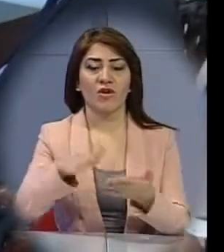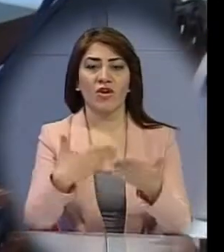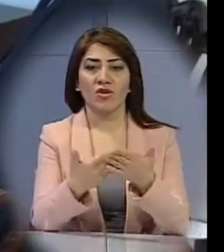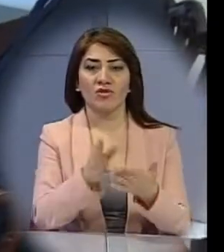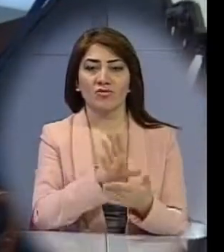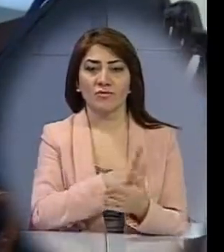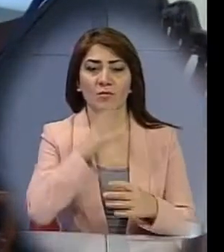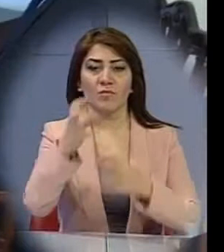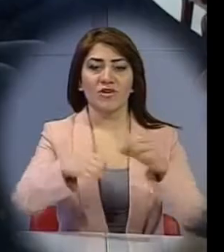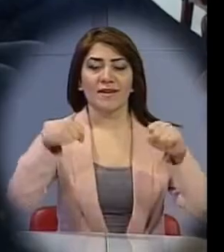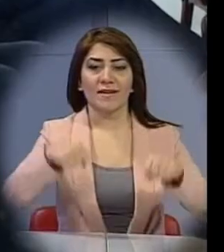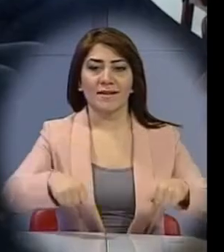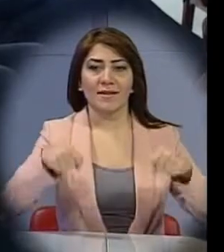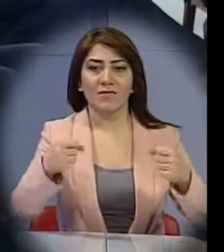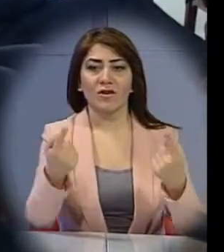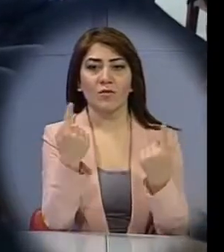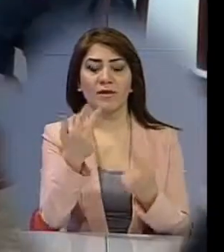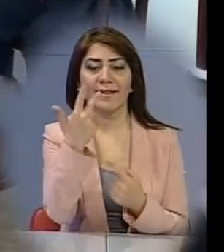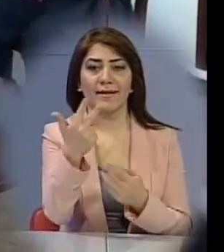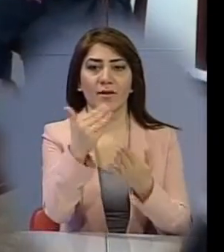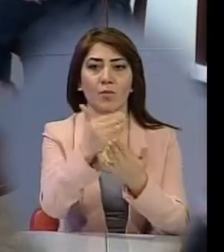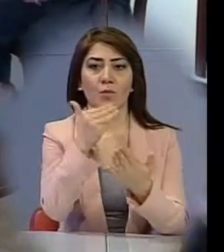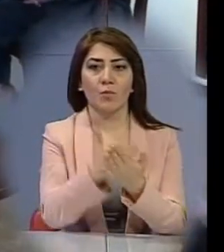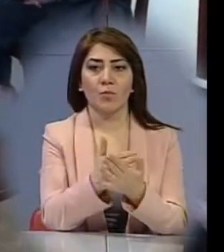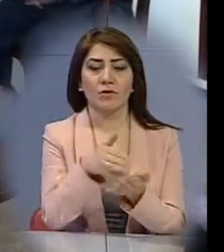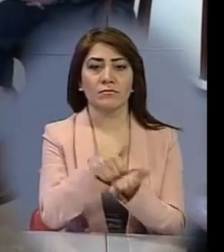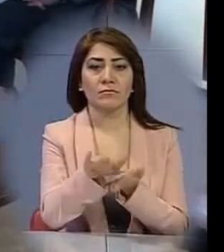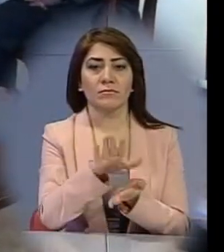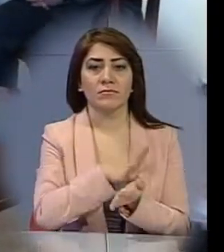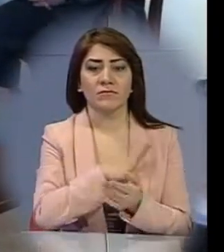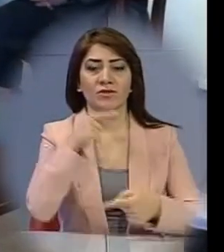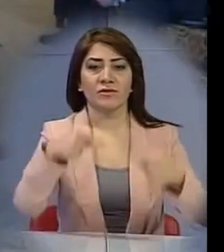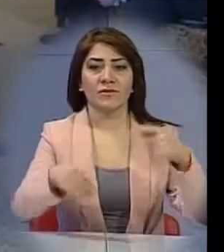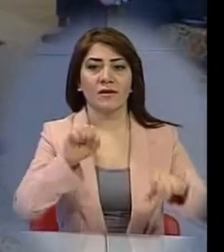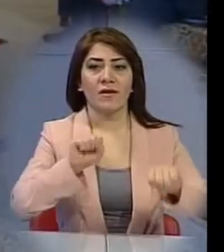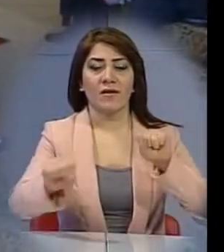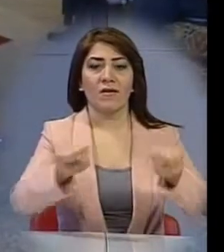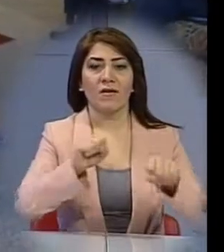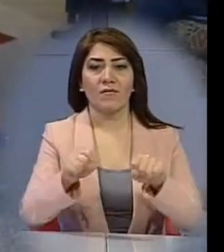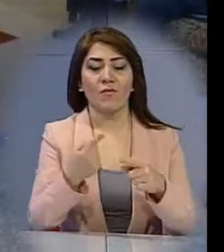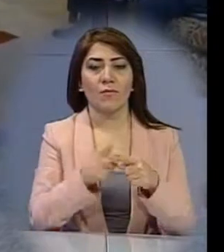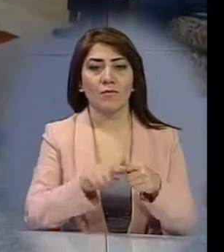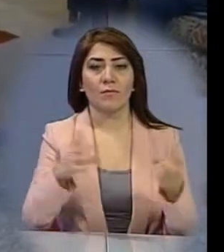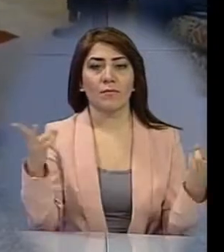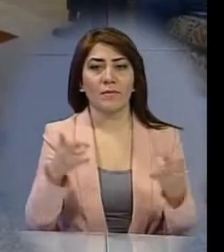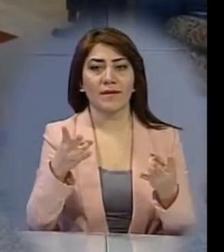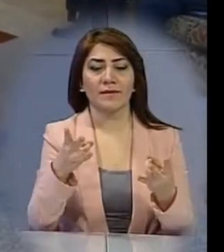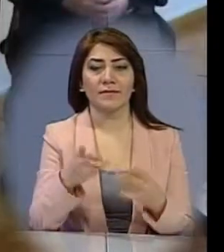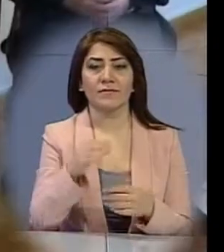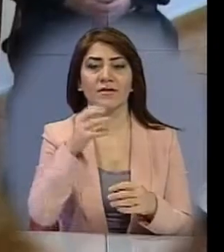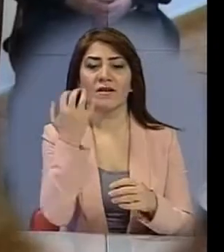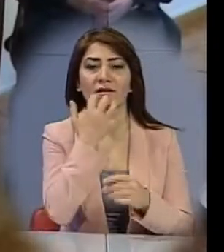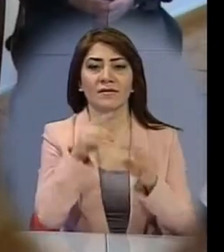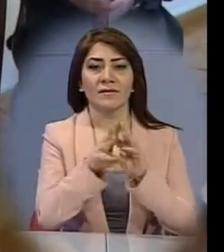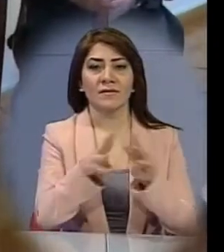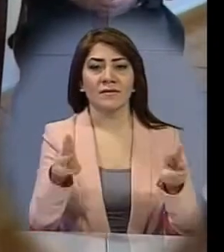Միճազգային իրավունքի հայտնի երեկ սկզբունքները, որպես հակամարդության կարգավորման հիմք։ Արտակին գերատեշության ըղեկավարը